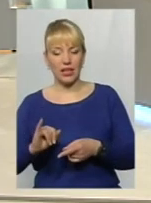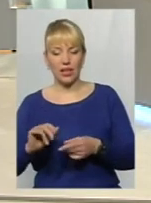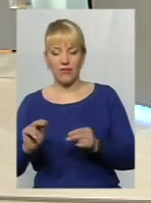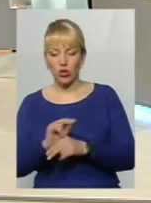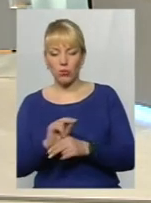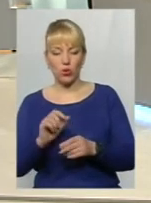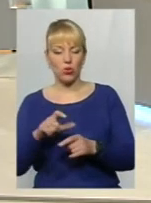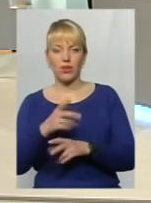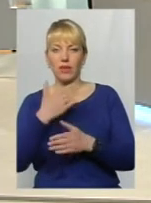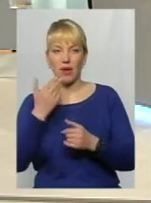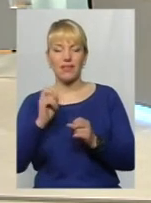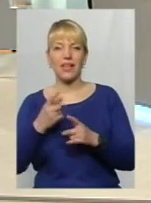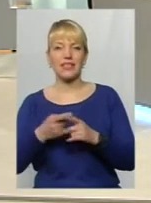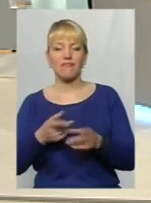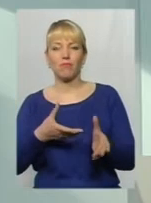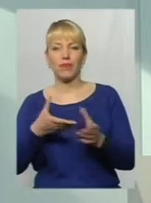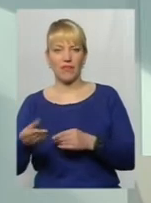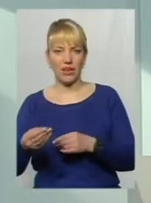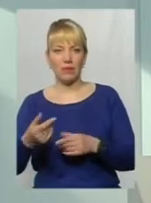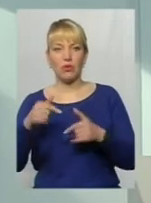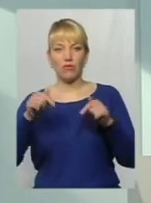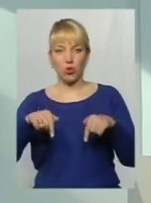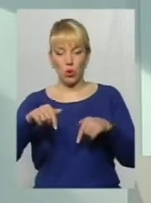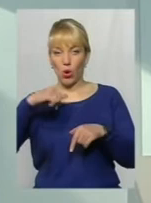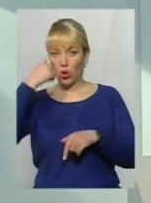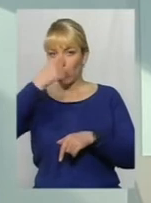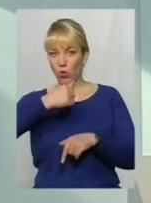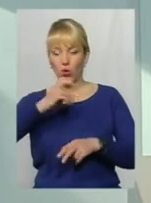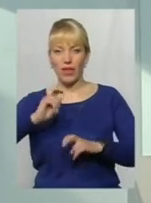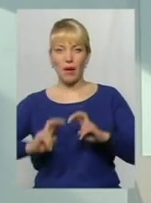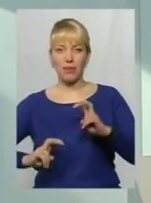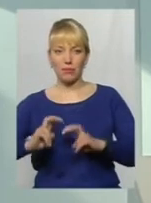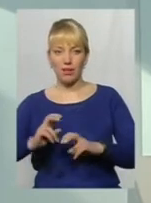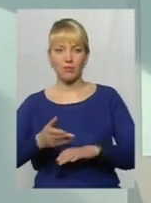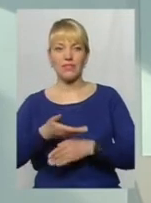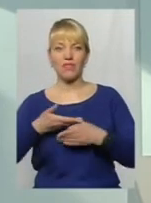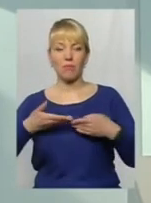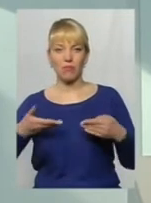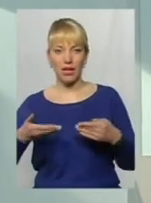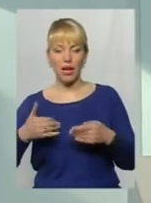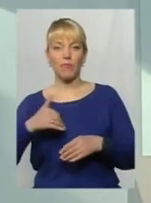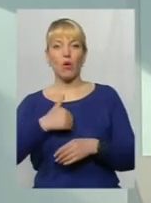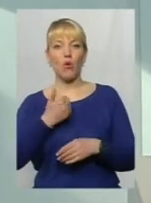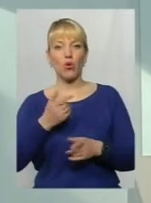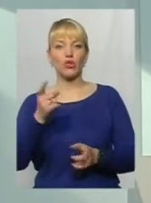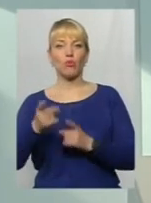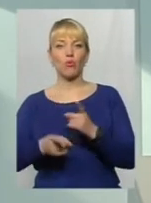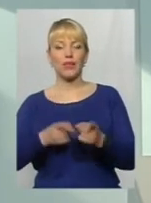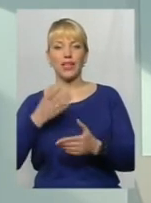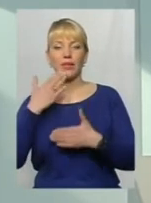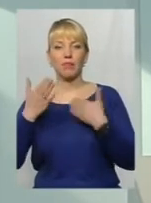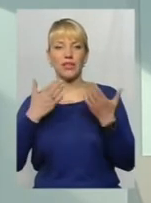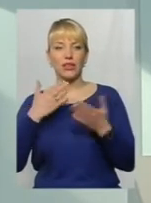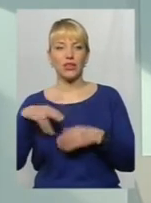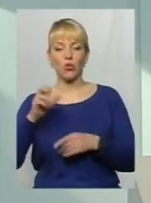Як це має вплинути на стан? Цього року на підприємстві ми хочемо поміняти підхід до